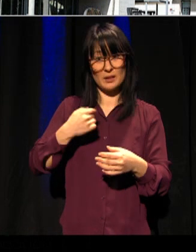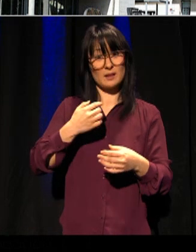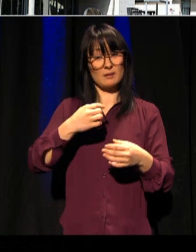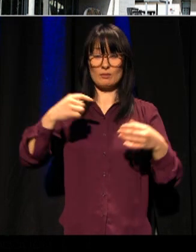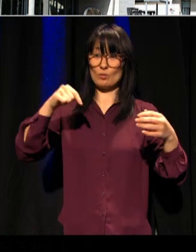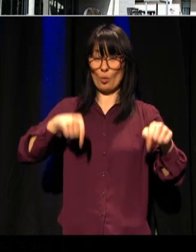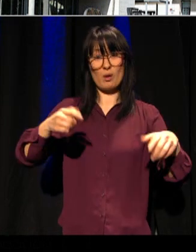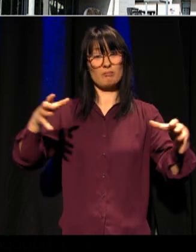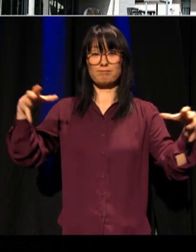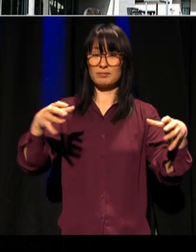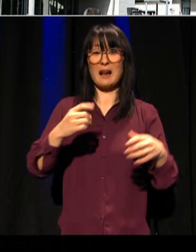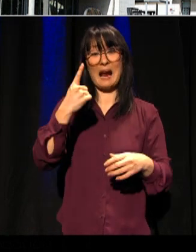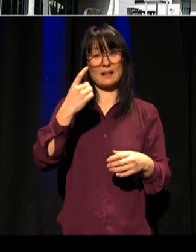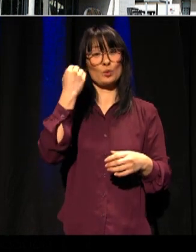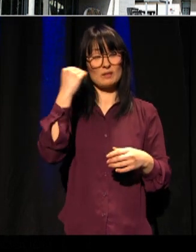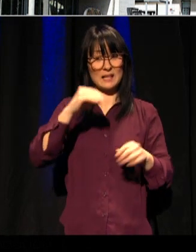byer.